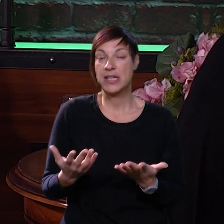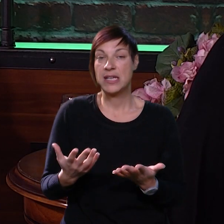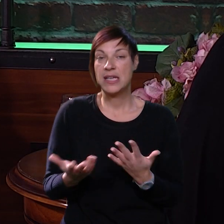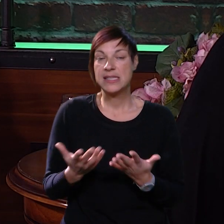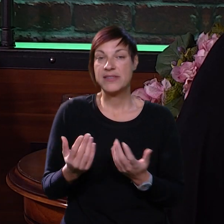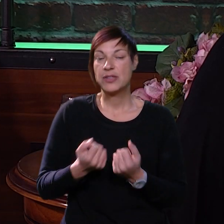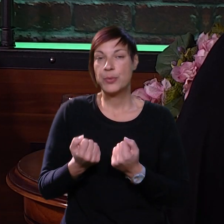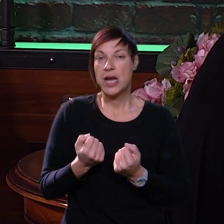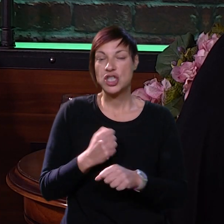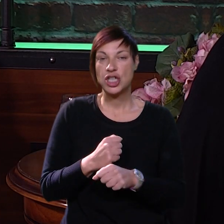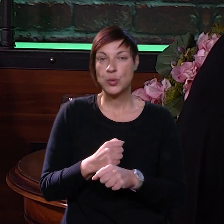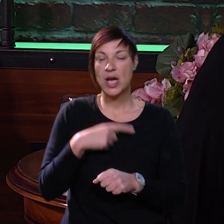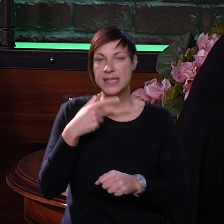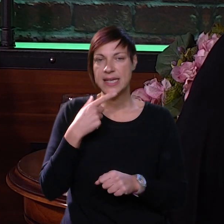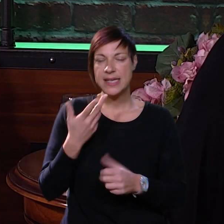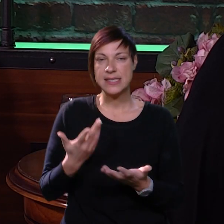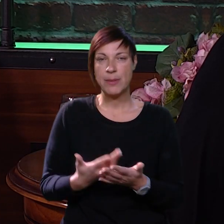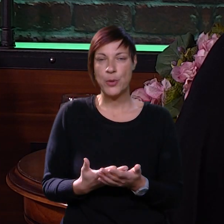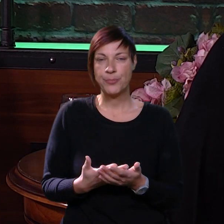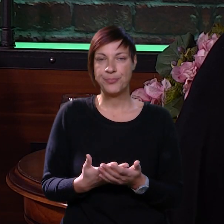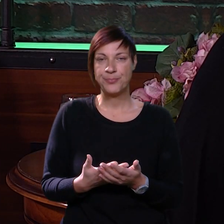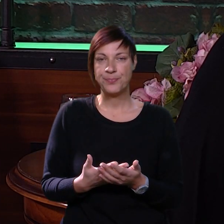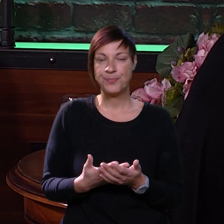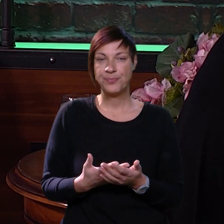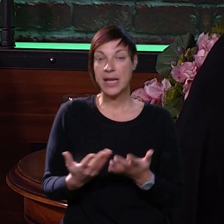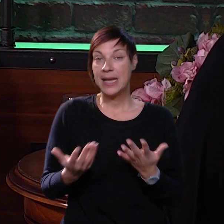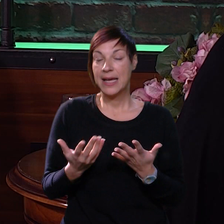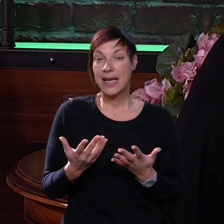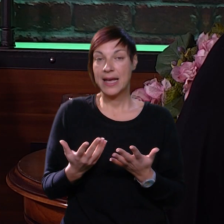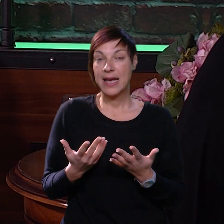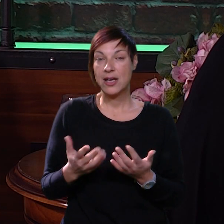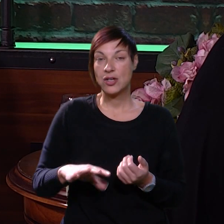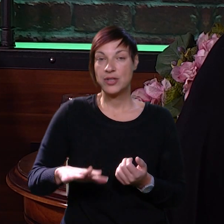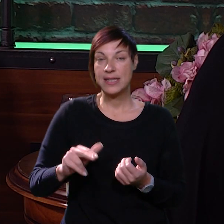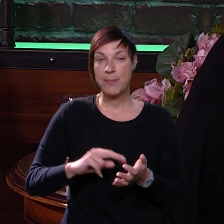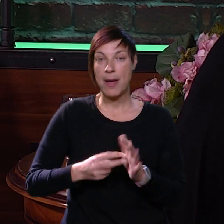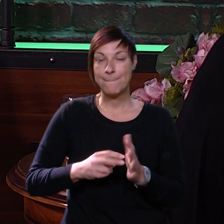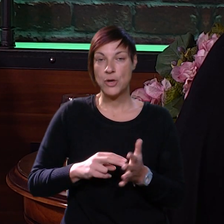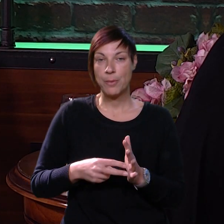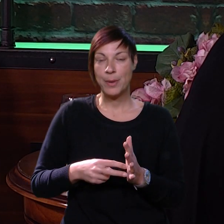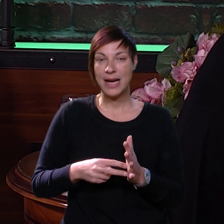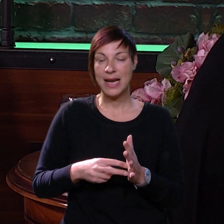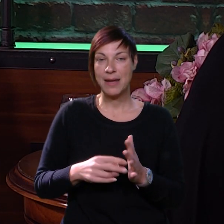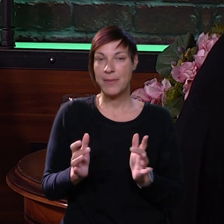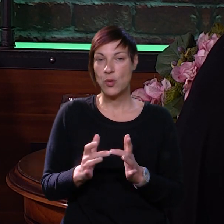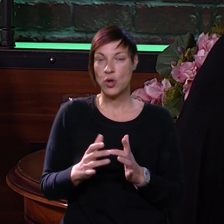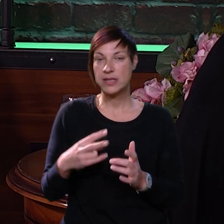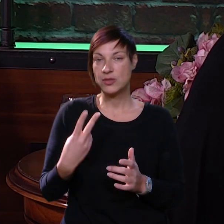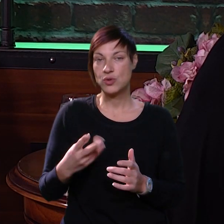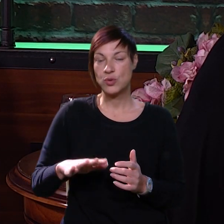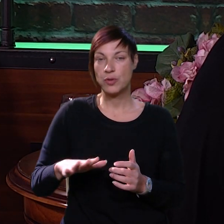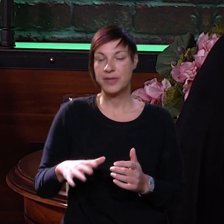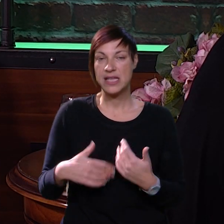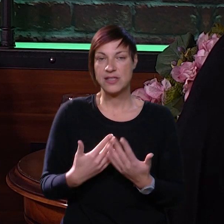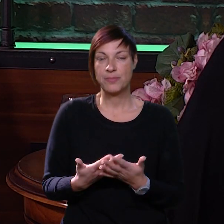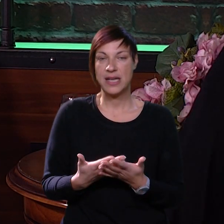kakvom se vrsti ponašanja radi, recimo na koje način, ako djete ima problema u tom kontaktu